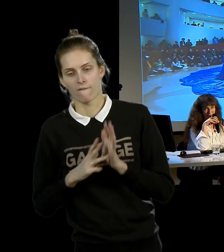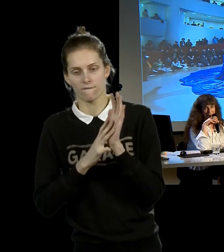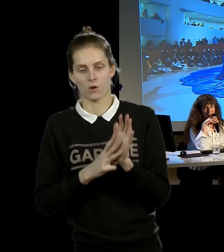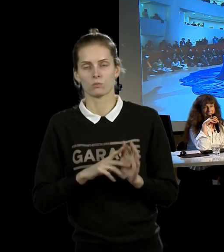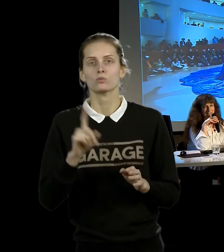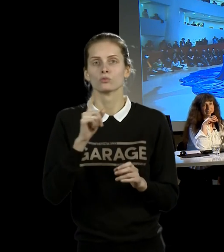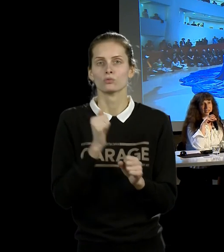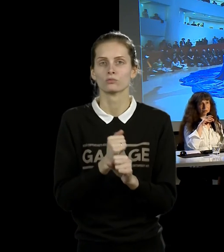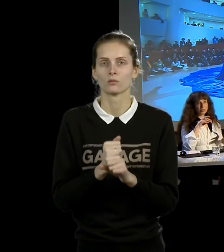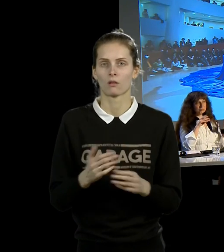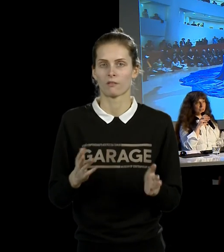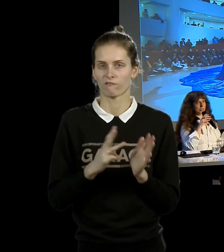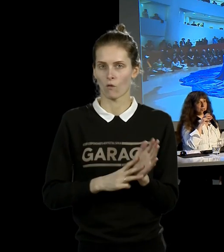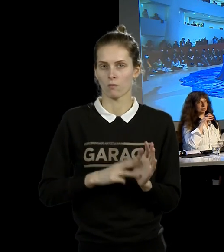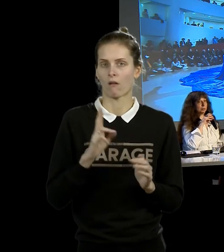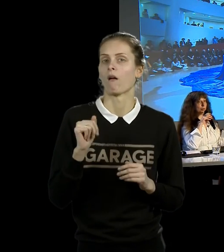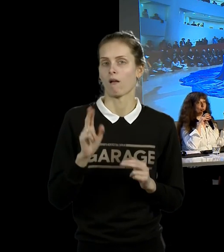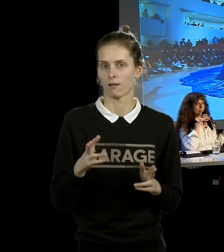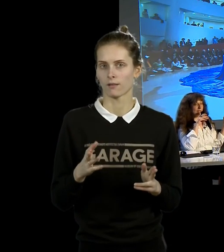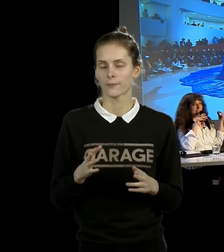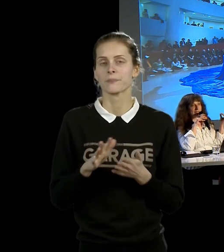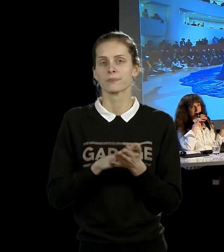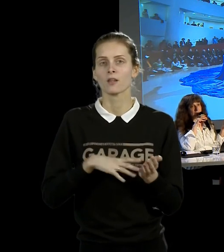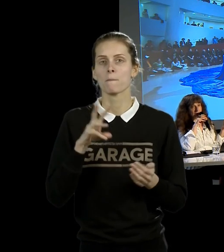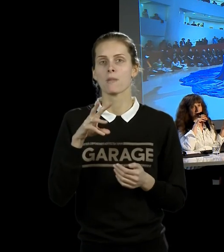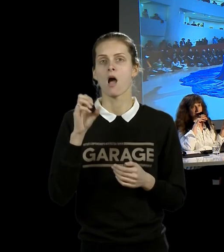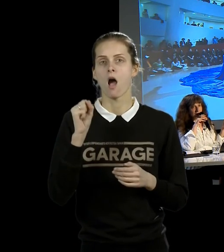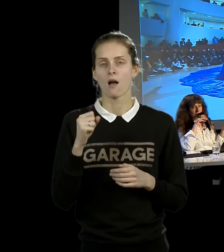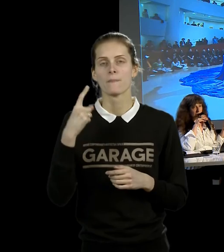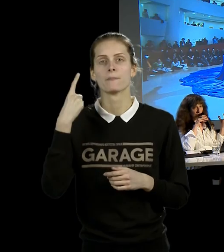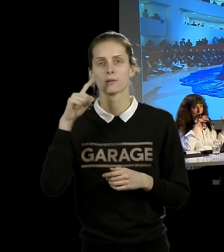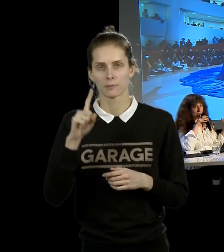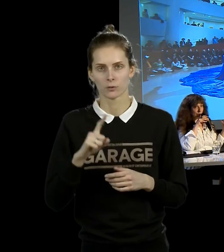часов? И таким образом Марина Абрамович придумала реенаптмент.